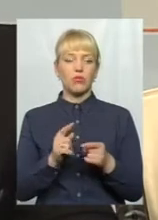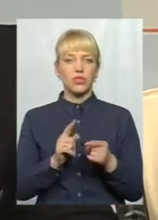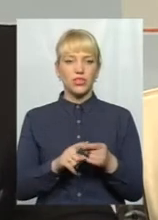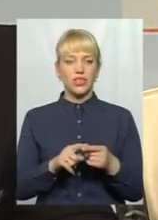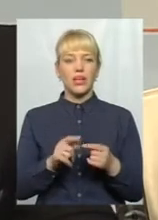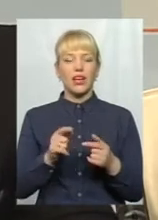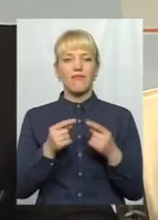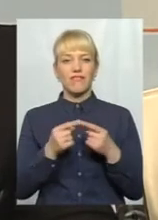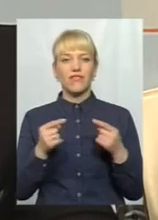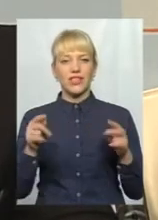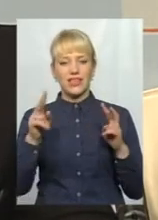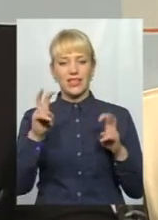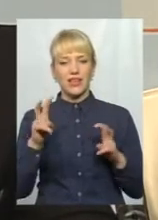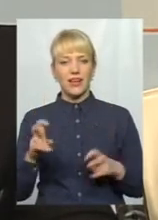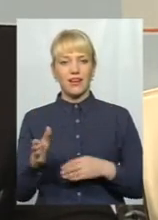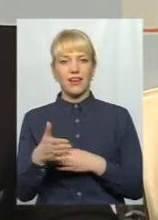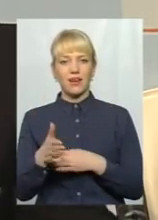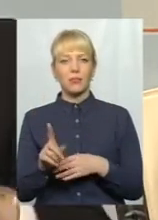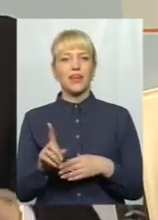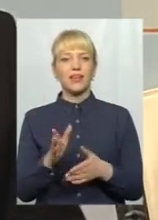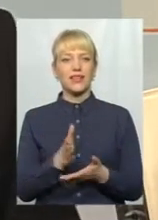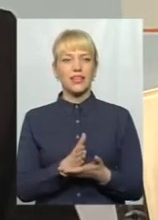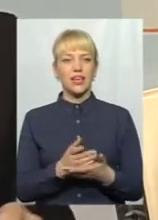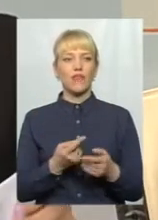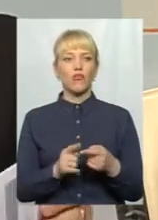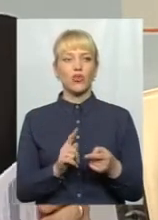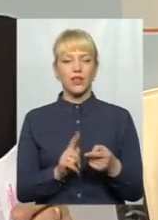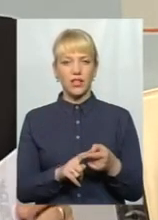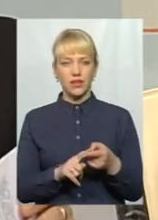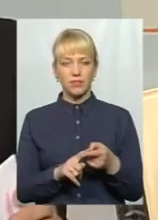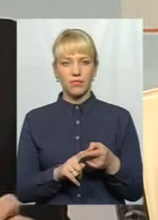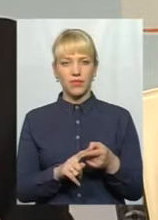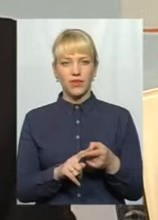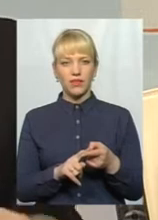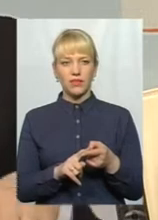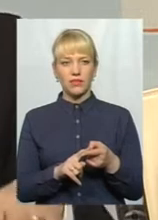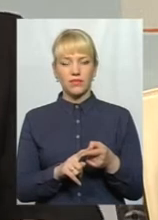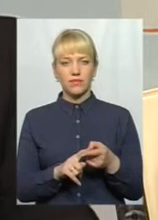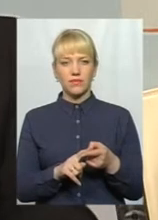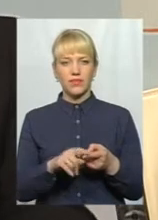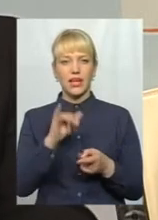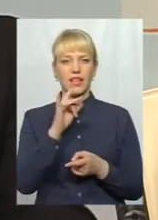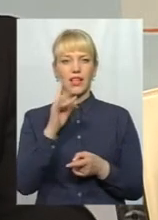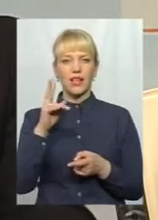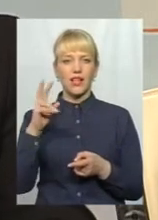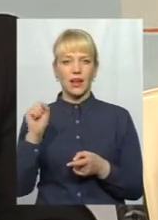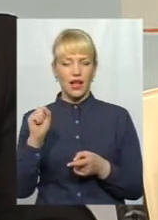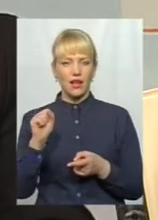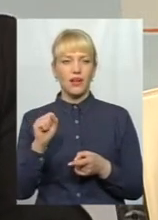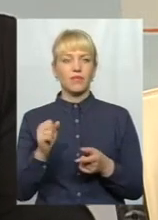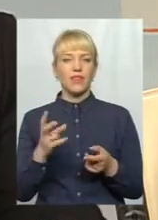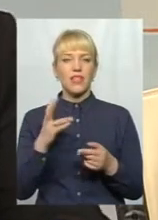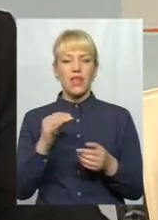на сьогодні є, вони відкладають ікринки на